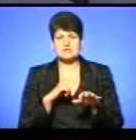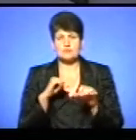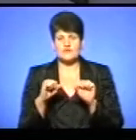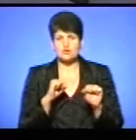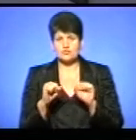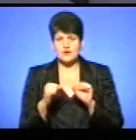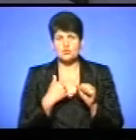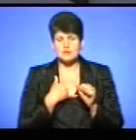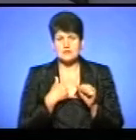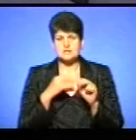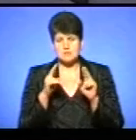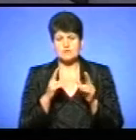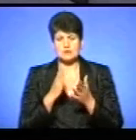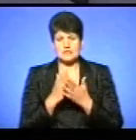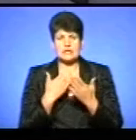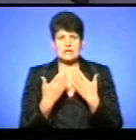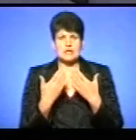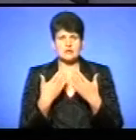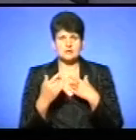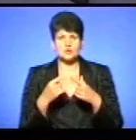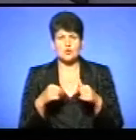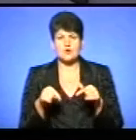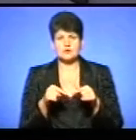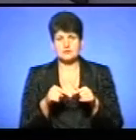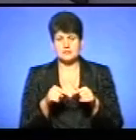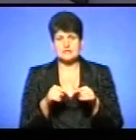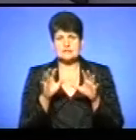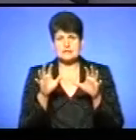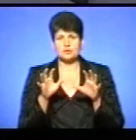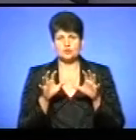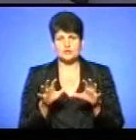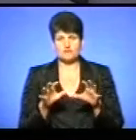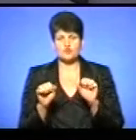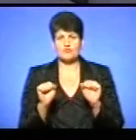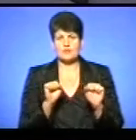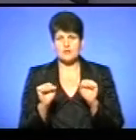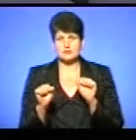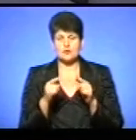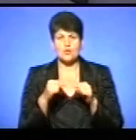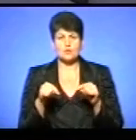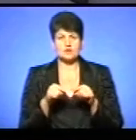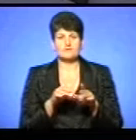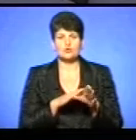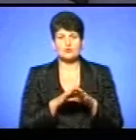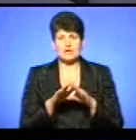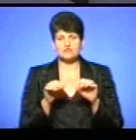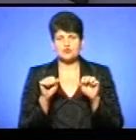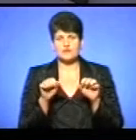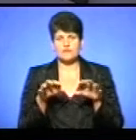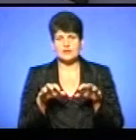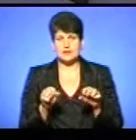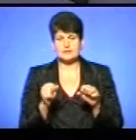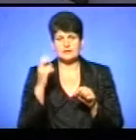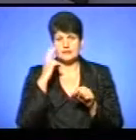правило, в нас є такий діалог з органами законодавчої влади, з органами виконавчої влади. І на